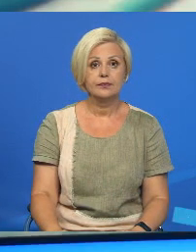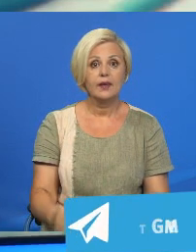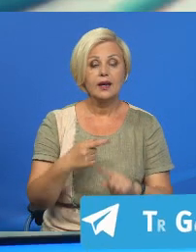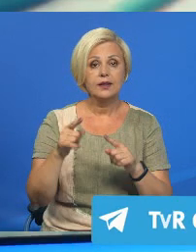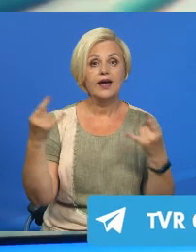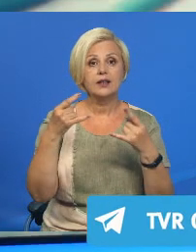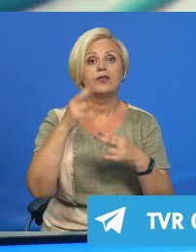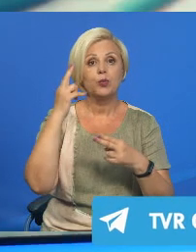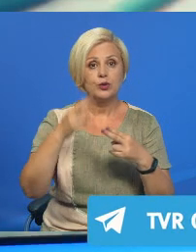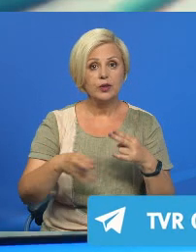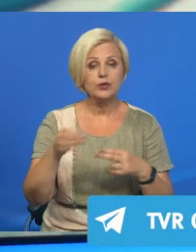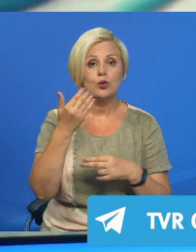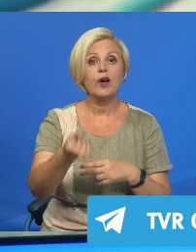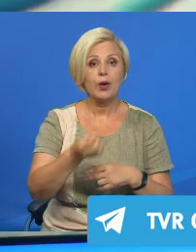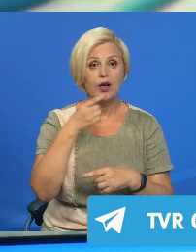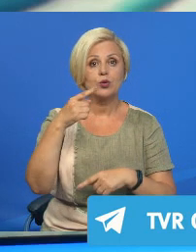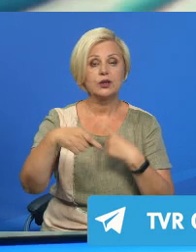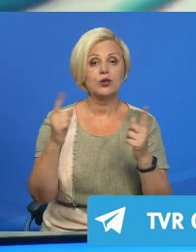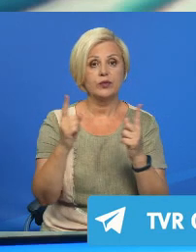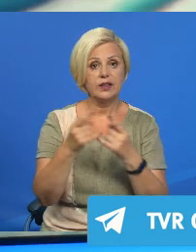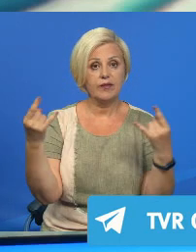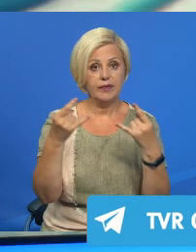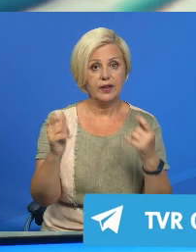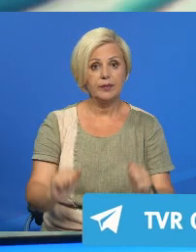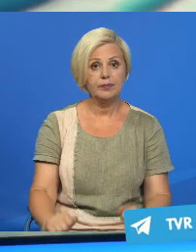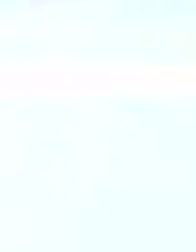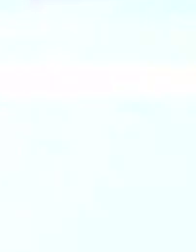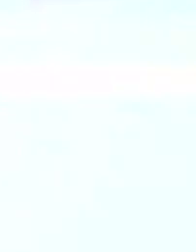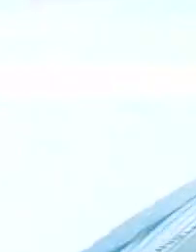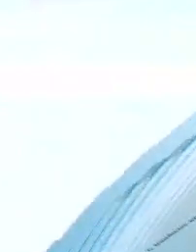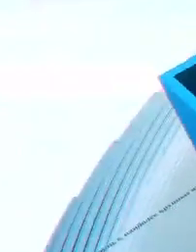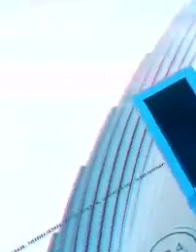На этом выпуск завершен. Усяго доброго и до новых встреч у эфира.